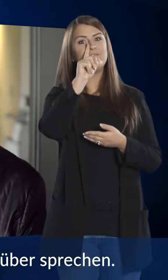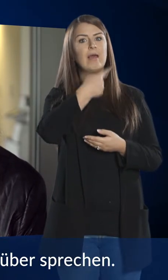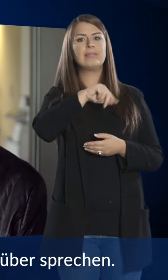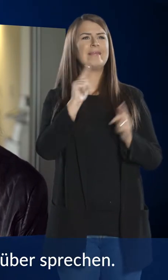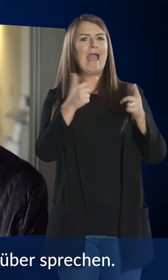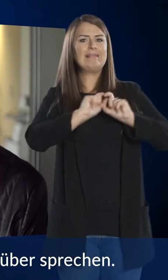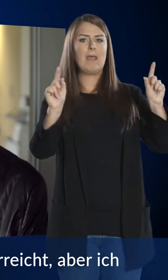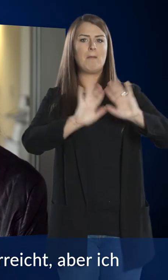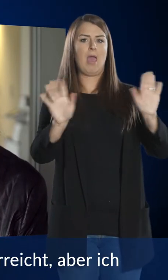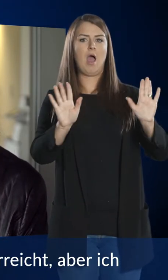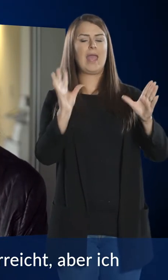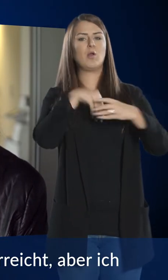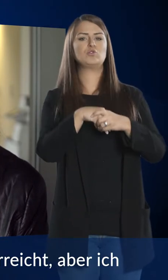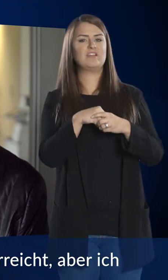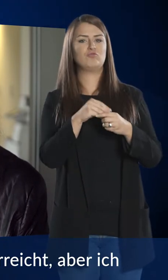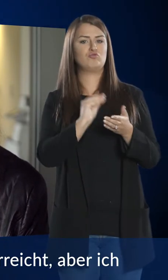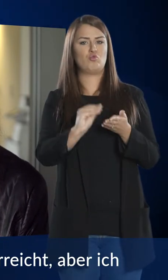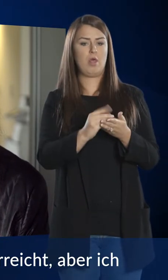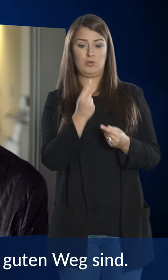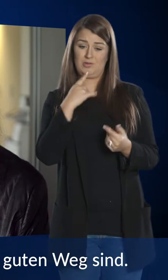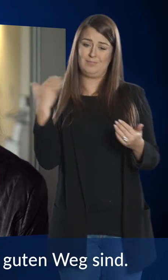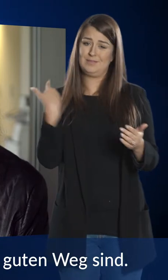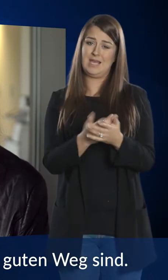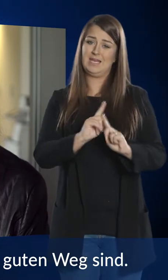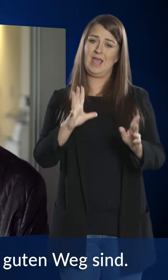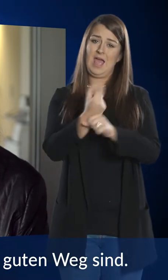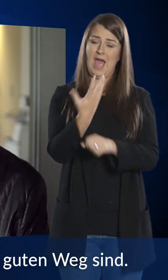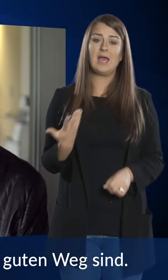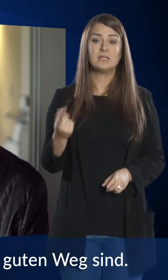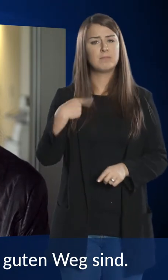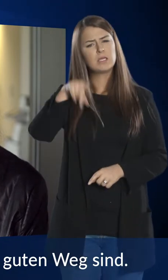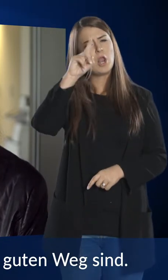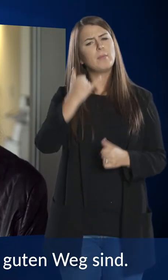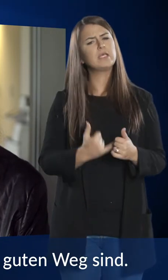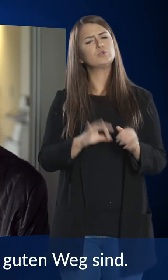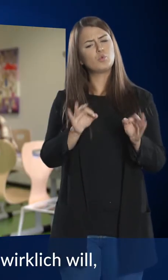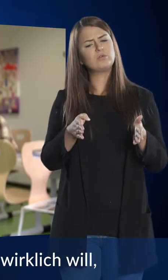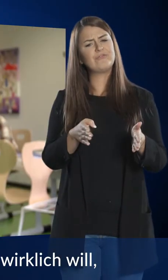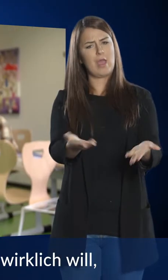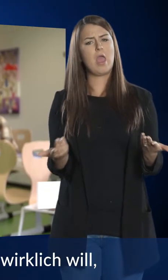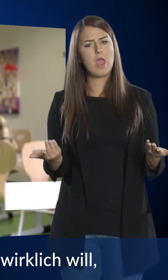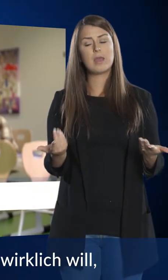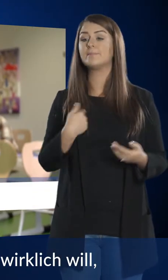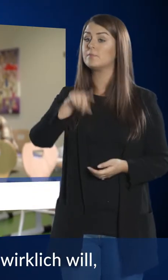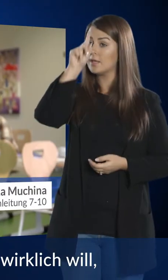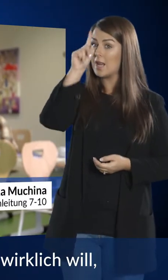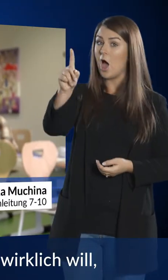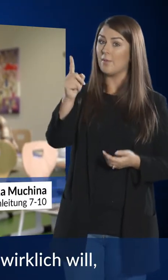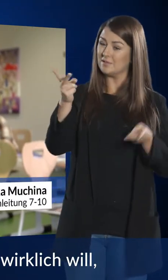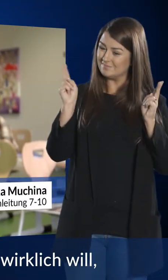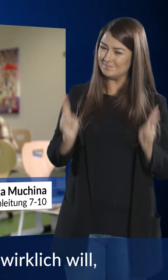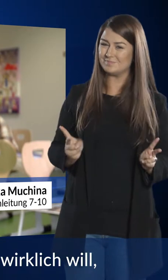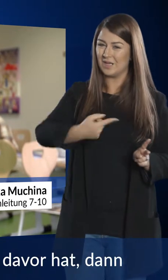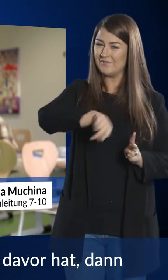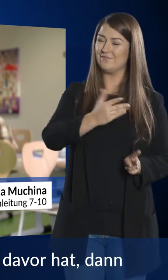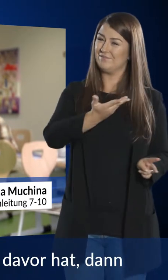sprechen. Das haben wir noch nicht ganz erreicht, aber ich denke, dass wir da auf einem sehr guten Weg sind. Also nur, wenn man das auch wirklich